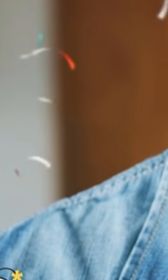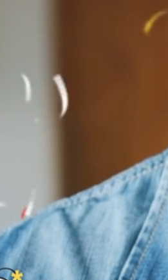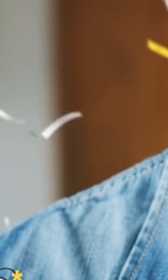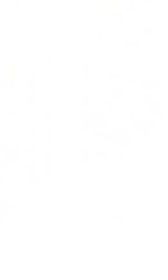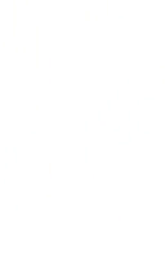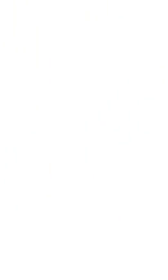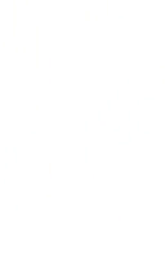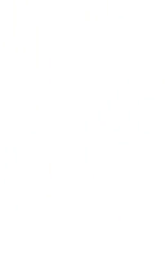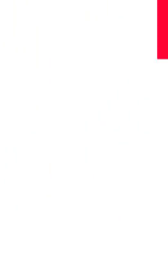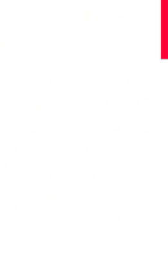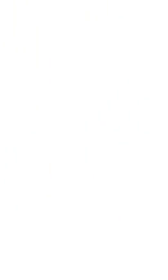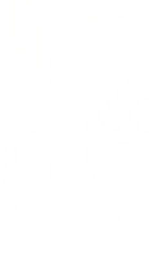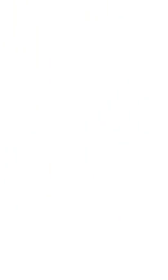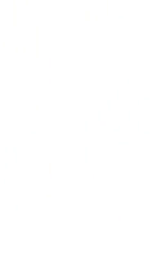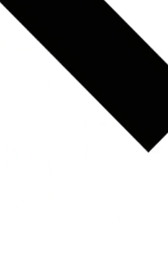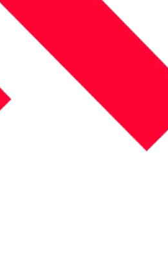יגאל בלן.